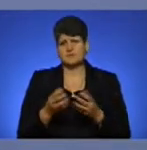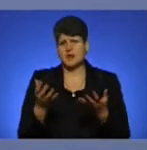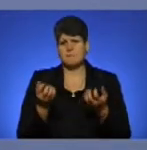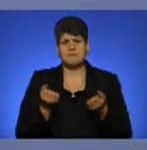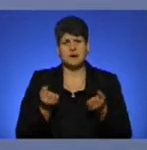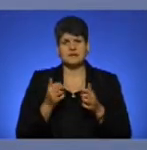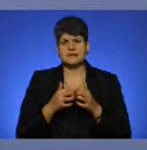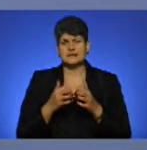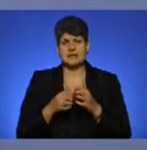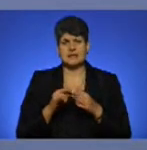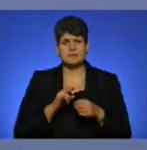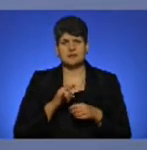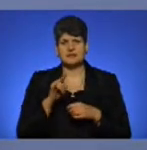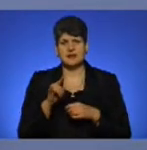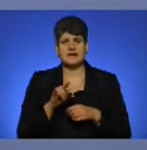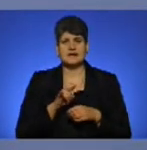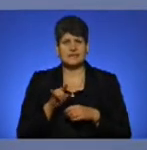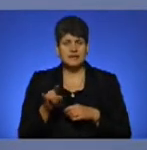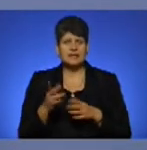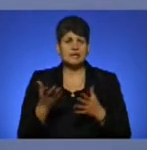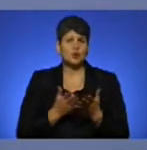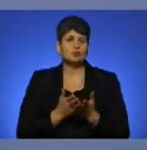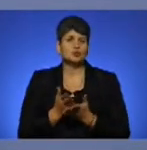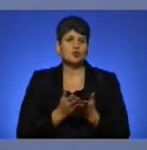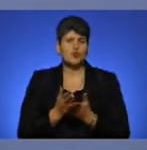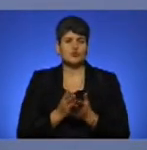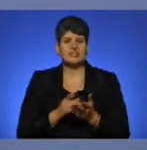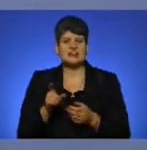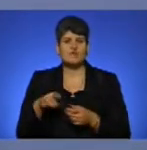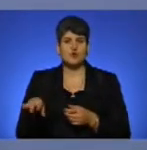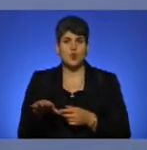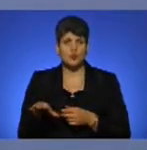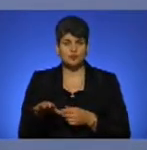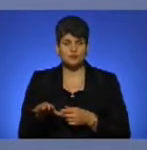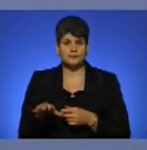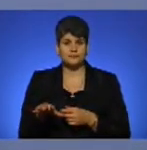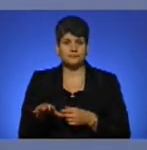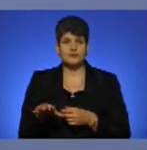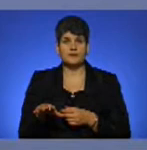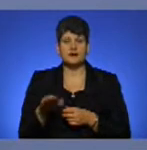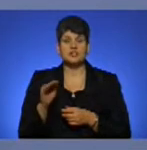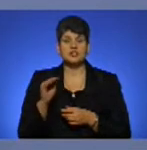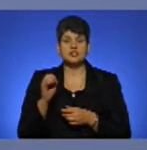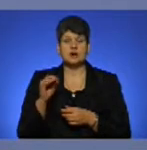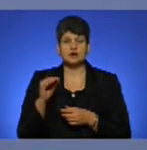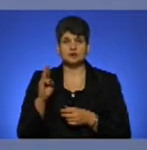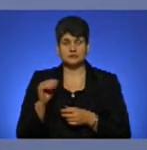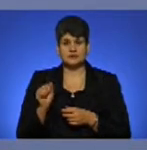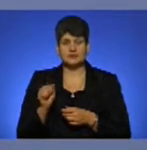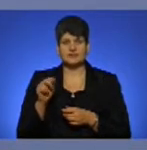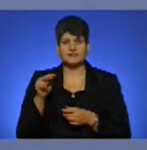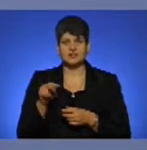середньомагістральні літаки, які обслуговують Європу. Ну, власне, Жешовський аеропорт з 2500